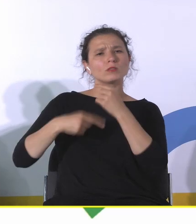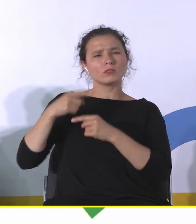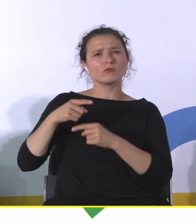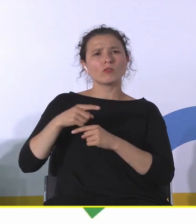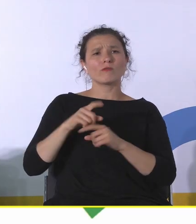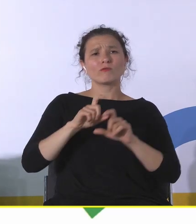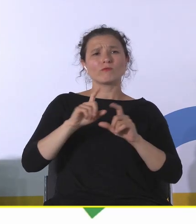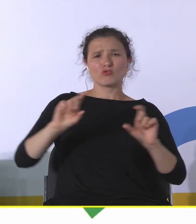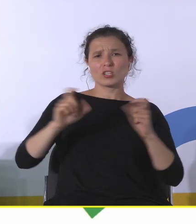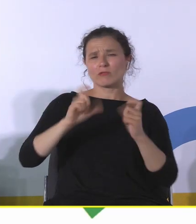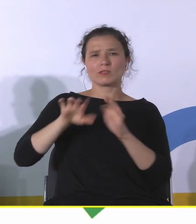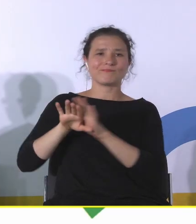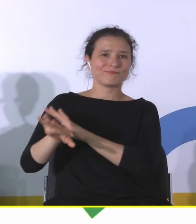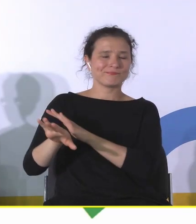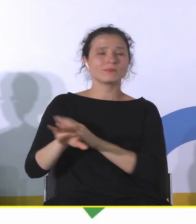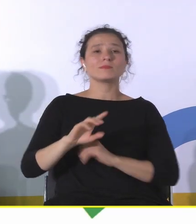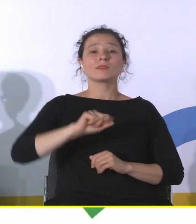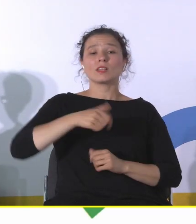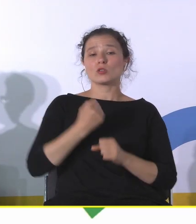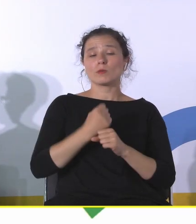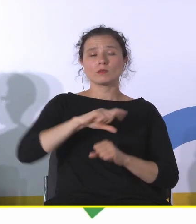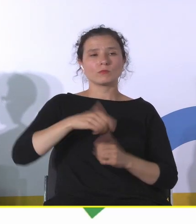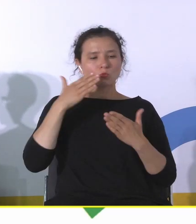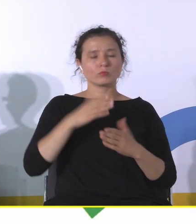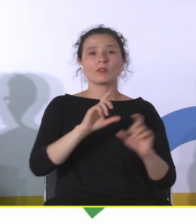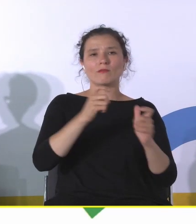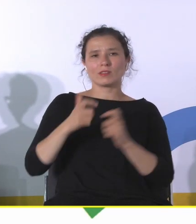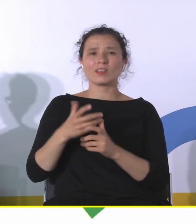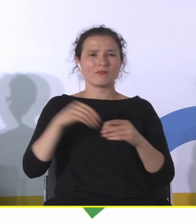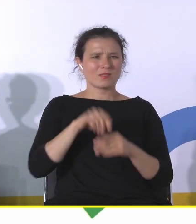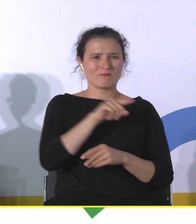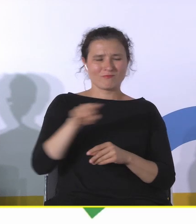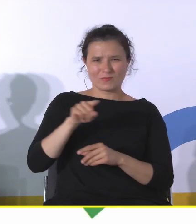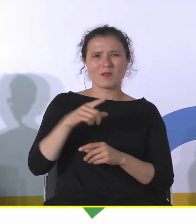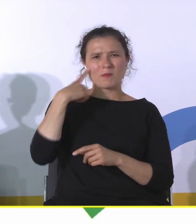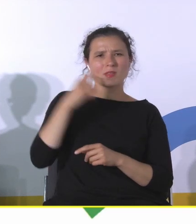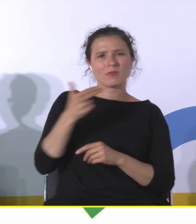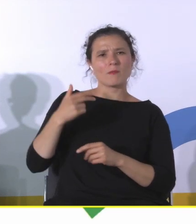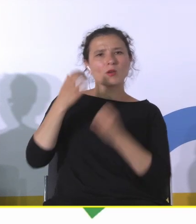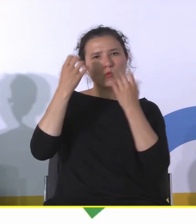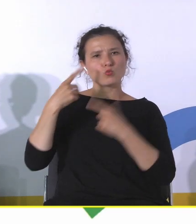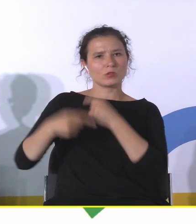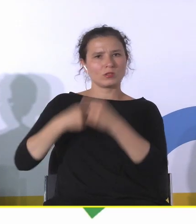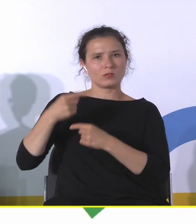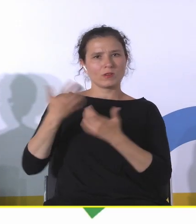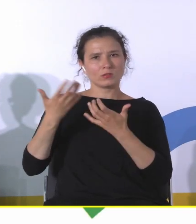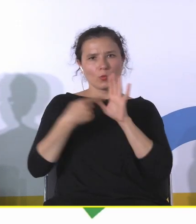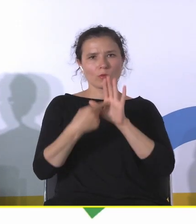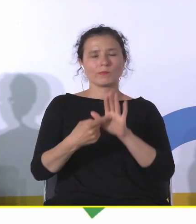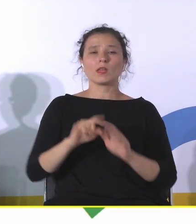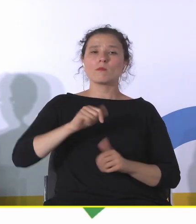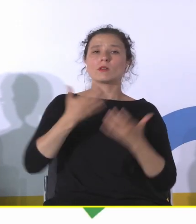tutaj skupiliśmy się na tych wydarzeniach, które myślą o kulturze, myślą o dziedzictwie i chcieliśmy pokazać, w jaki sposób to dziedzictwo